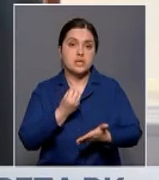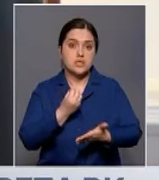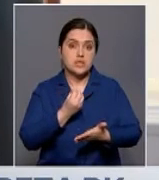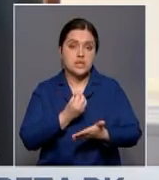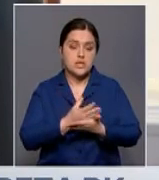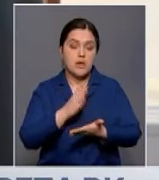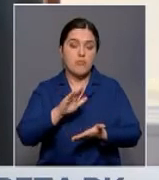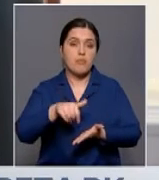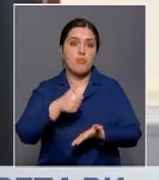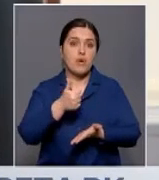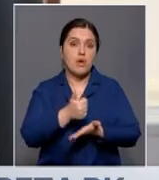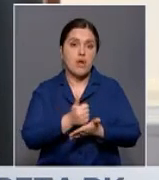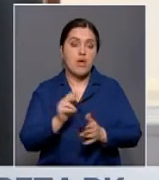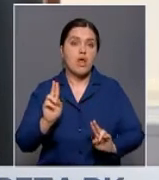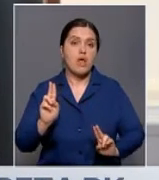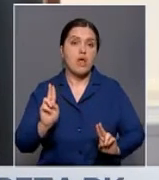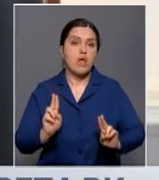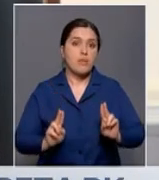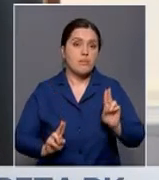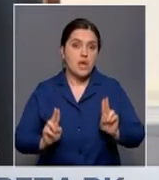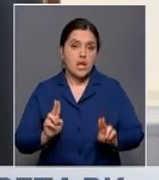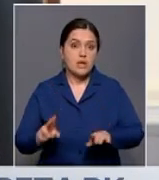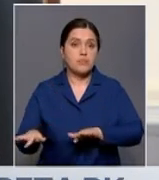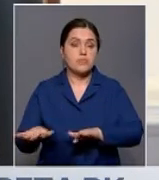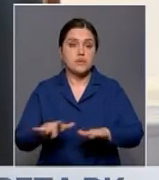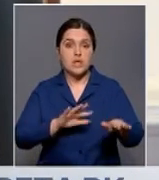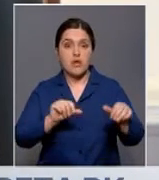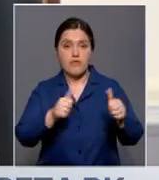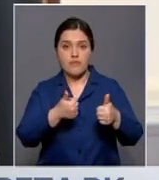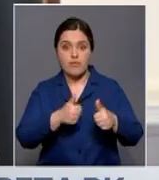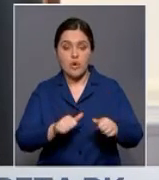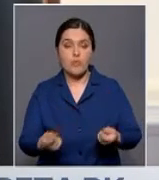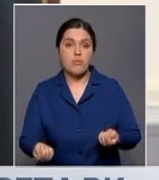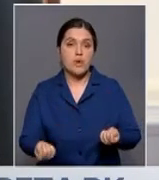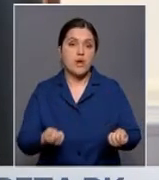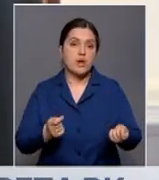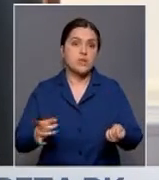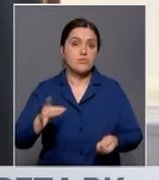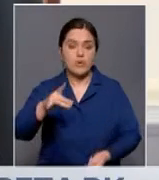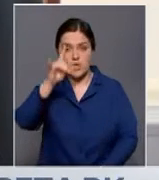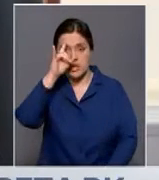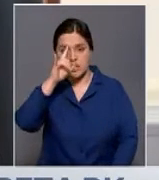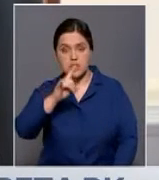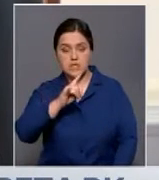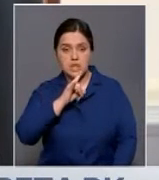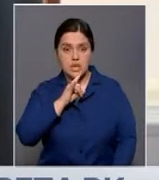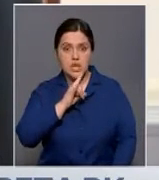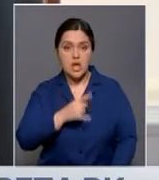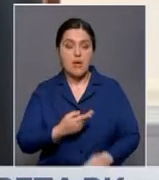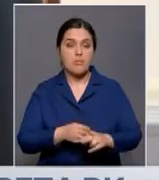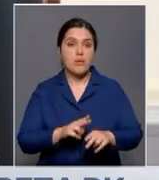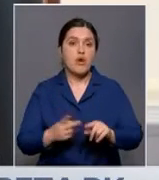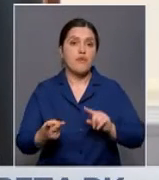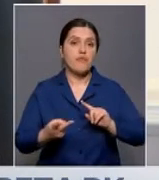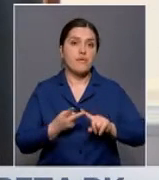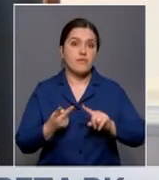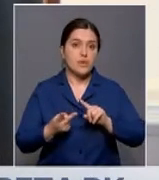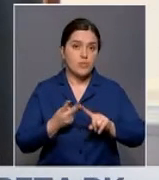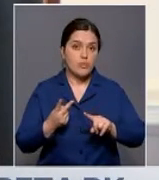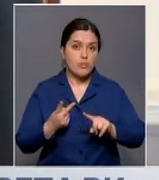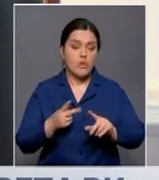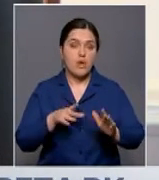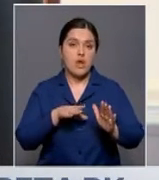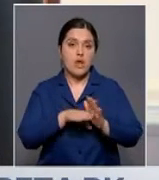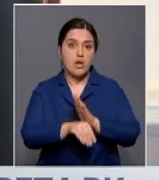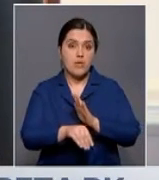основополагающим принципам деятельности в форме правления Республики Казахстан. Второе. Согласно